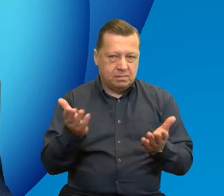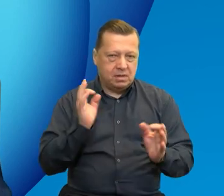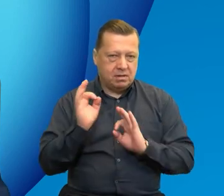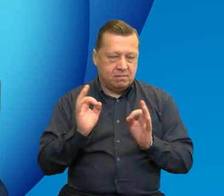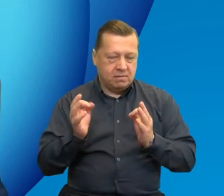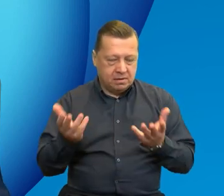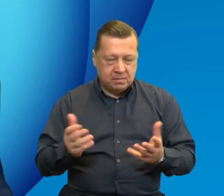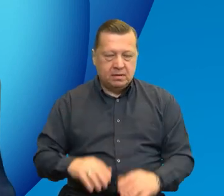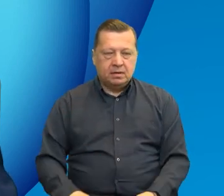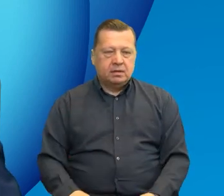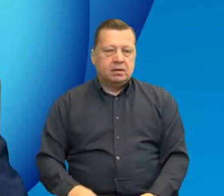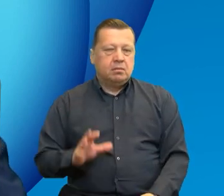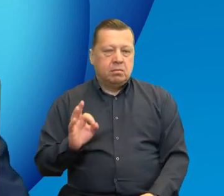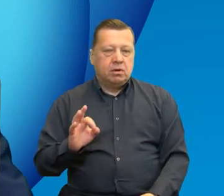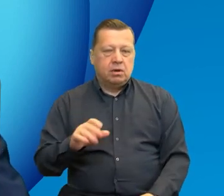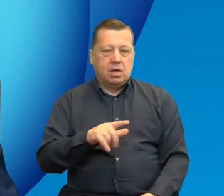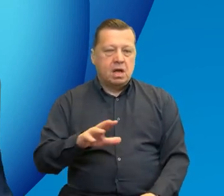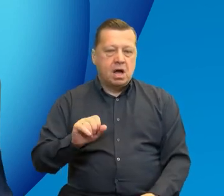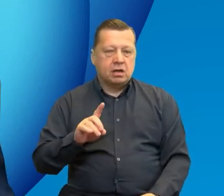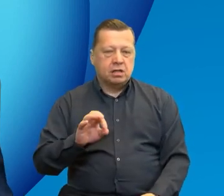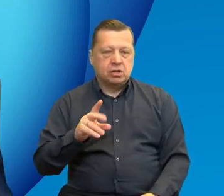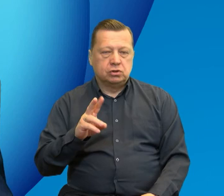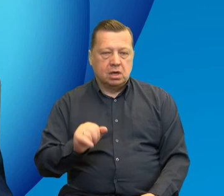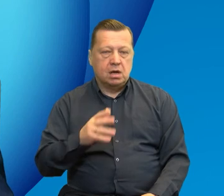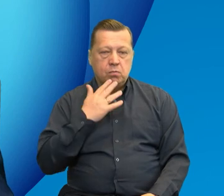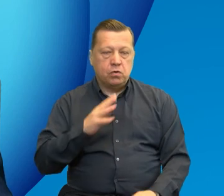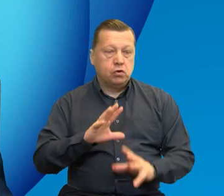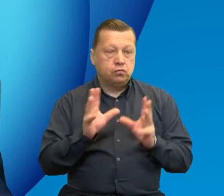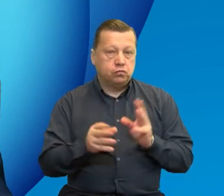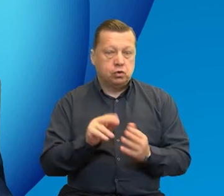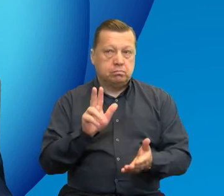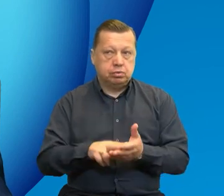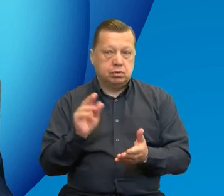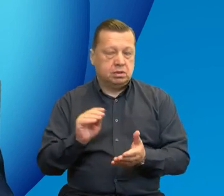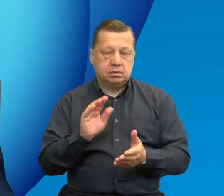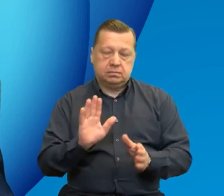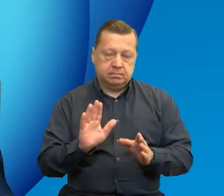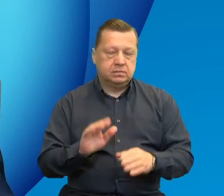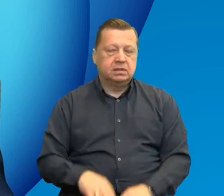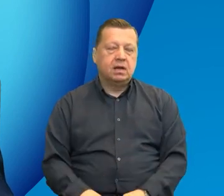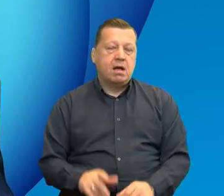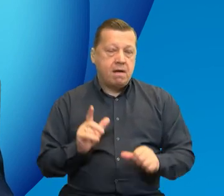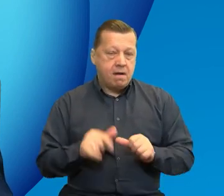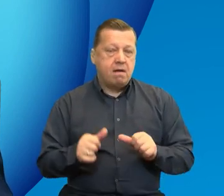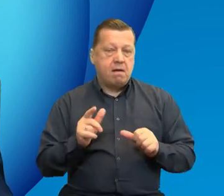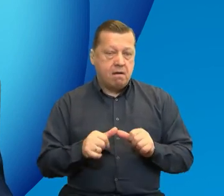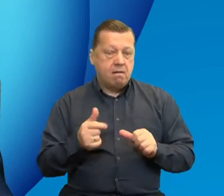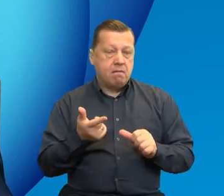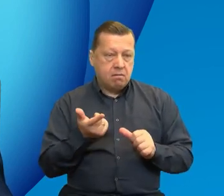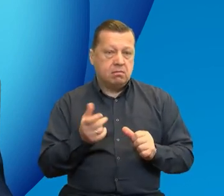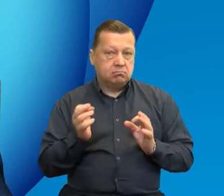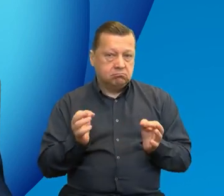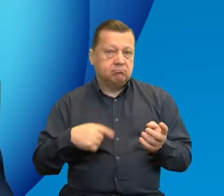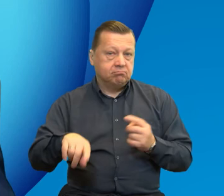informacje, ponieważ tak jak mówiła Agnieszka, jeszcze nie wszystko jest oczywiste dla nas, ale dzisiaj